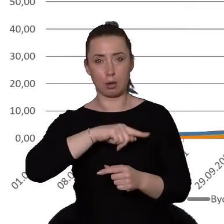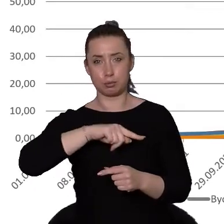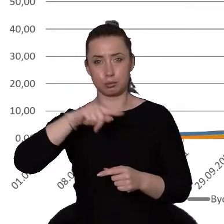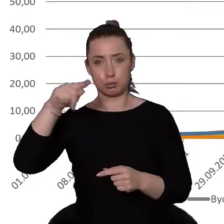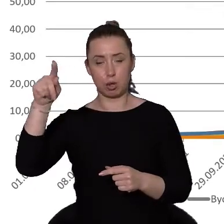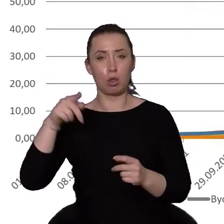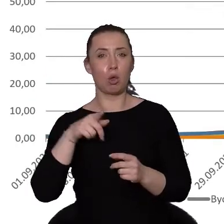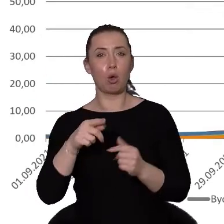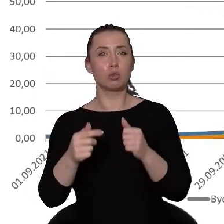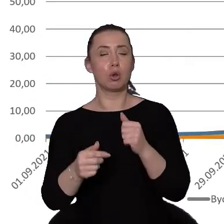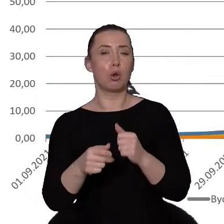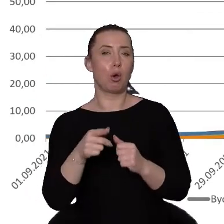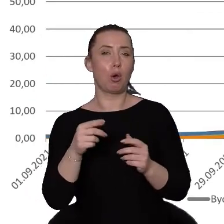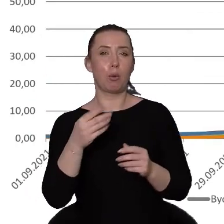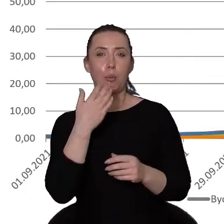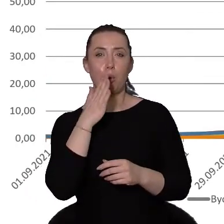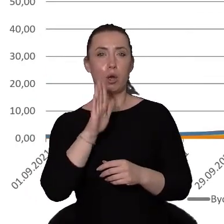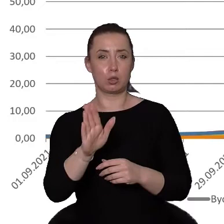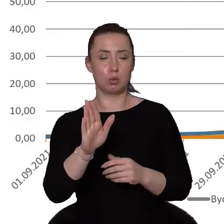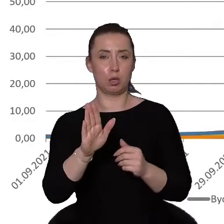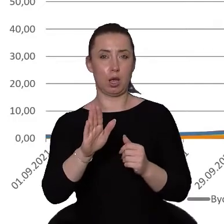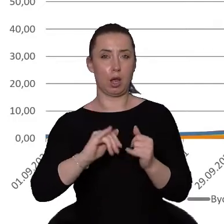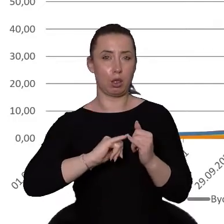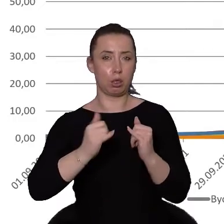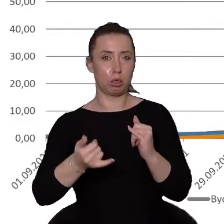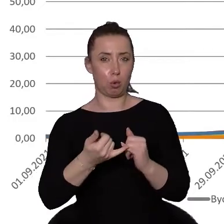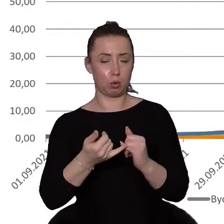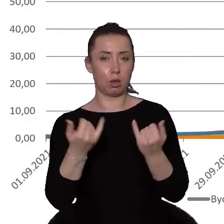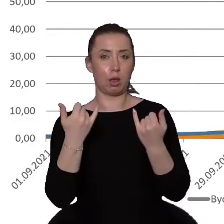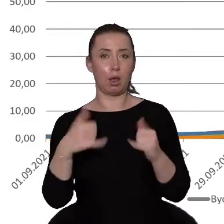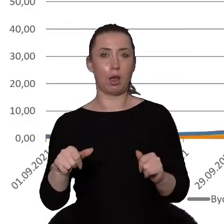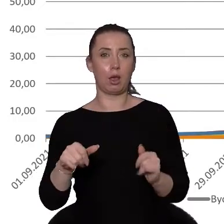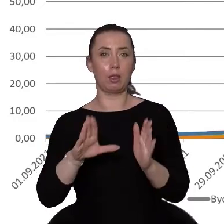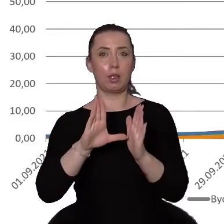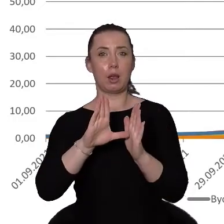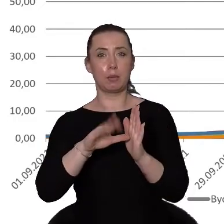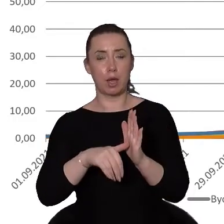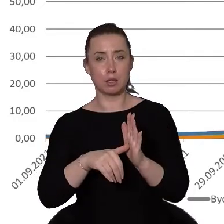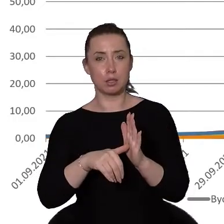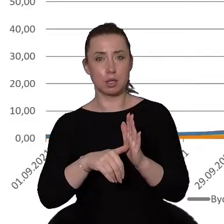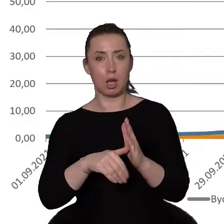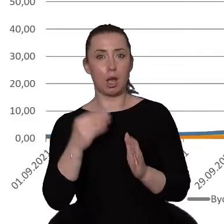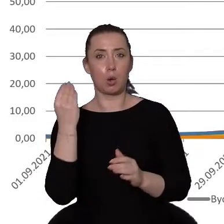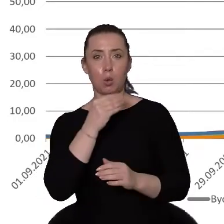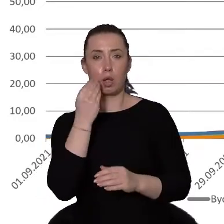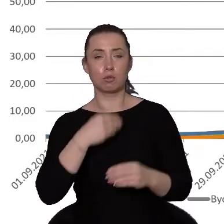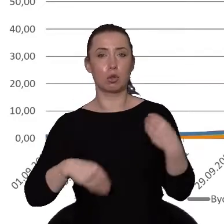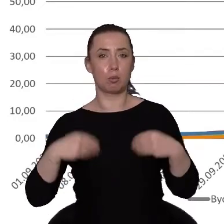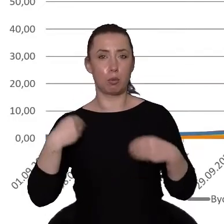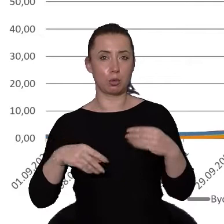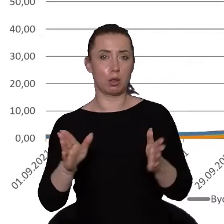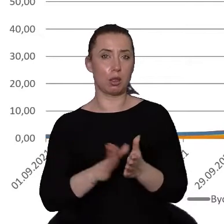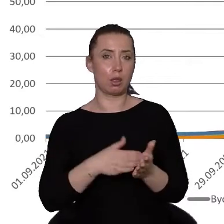miasta Torunia. Pozostałe miasta, przynajmniej te większe to województwa kujasko-pomorskiego,